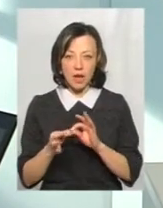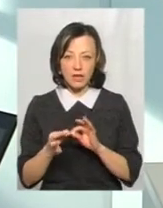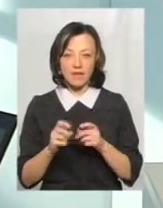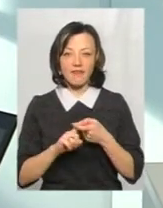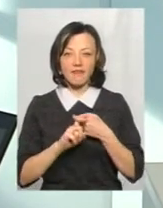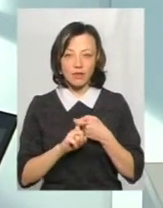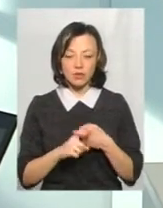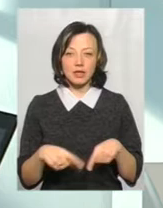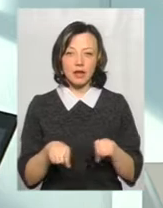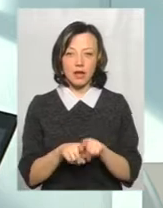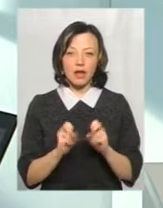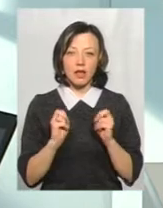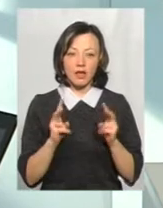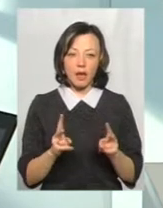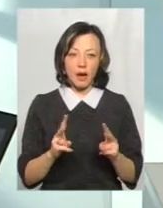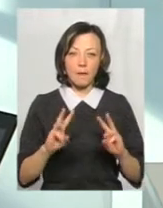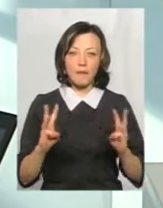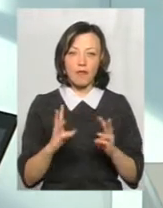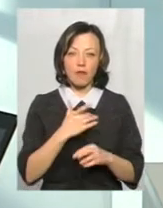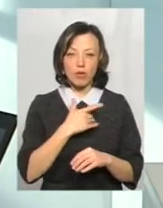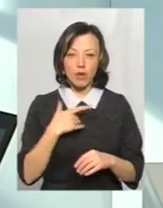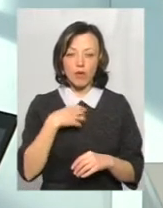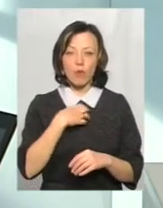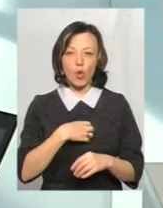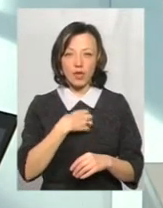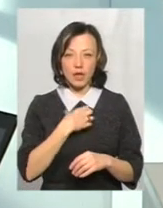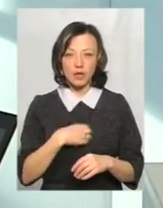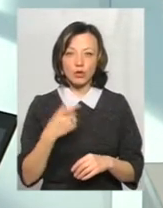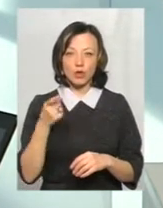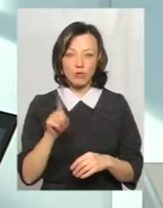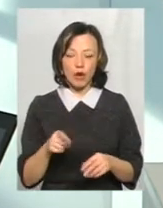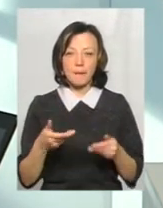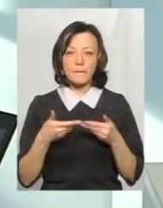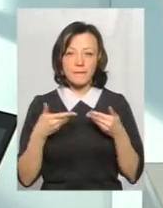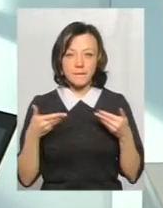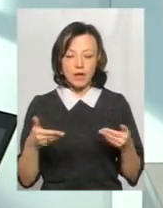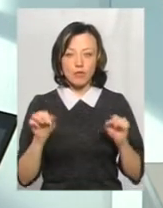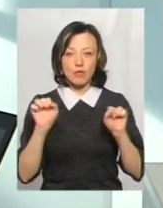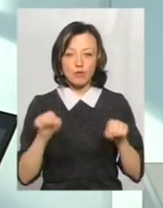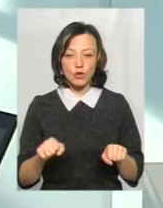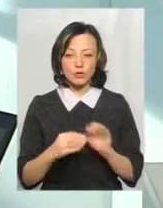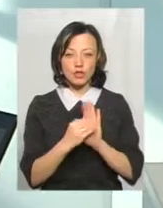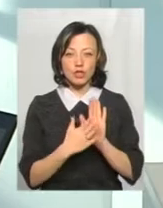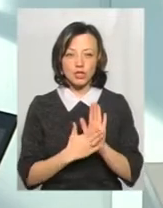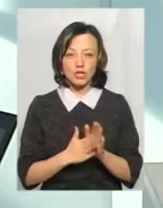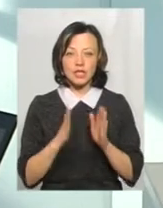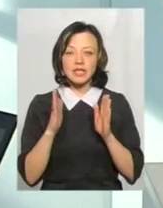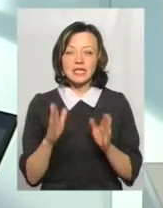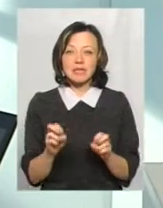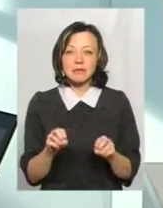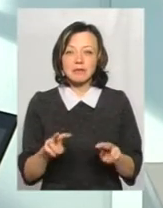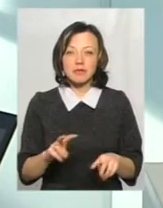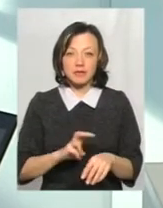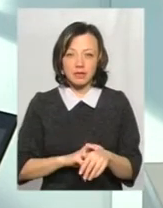вірусу, таке як пневмонія, бронхіт. Тому ми можемо назначати тільки фахівці